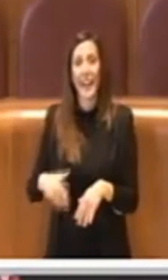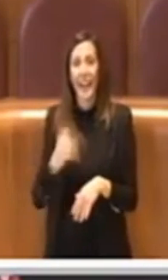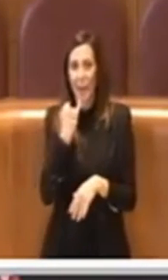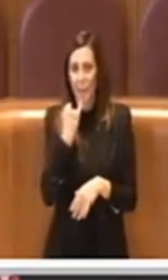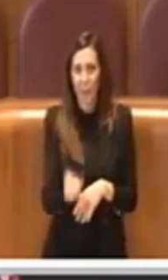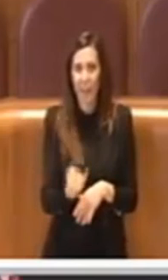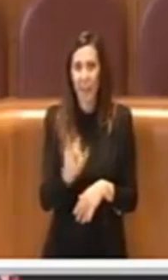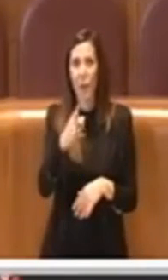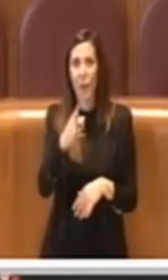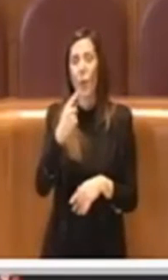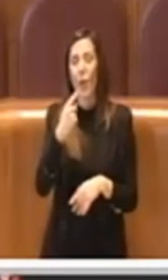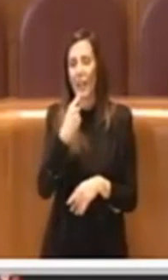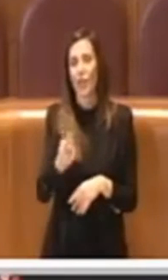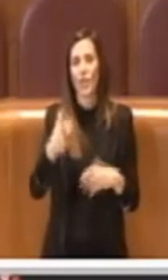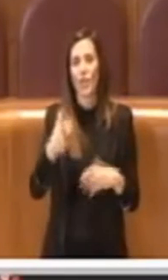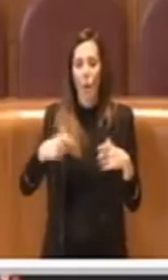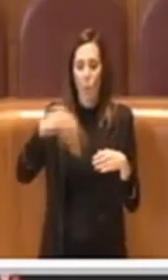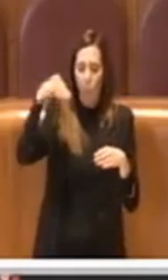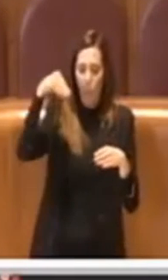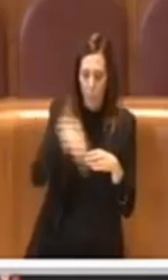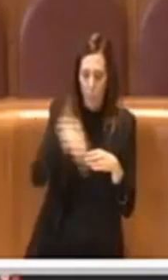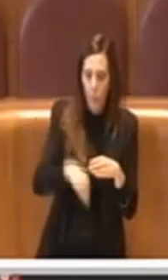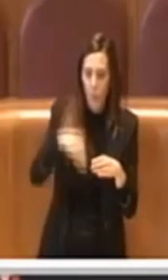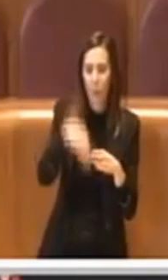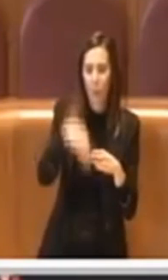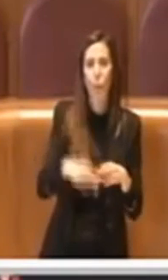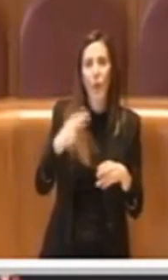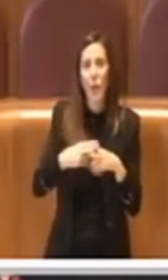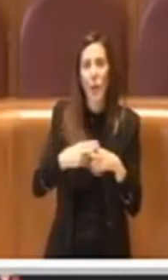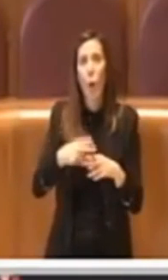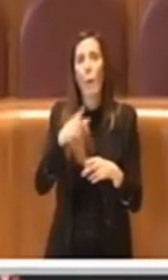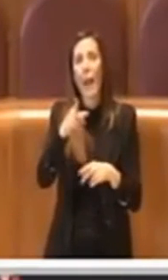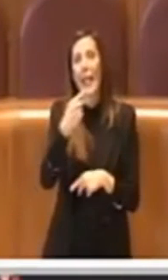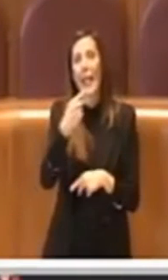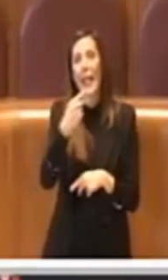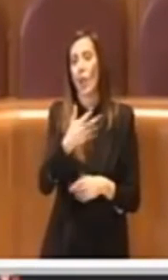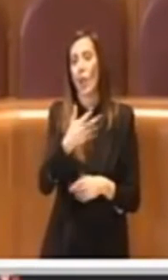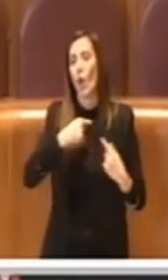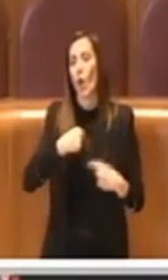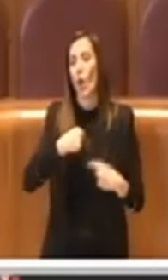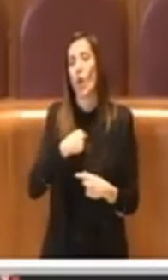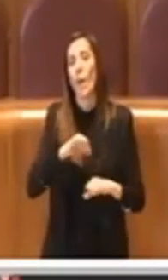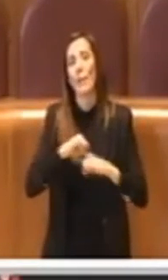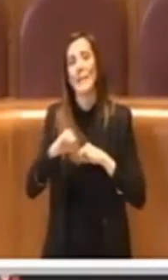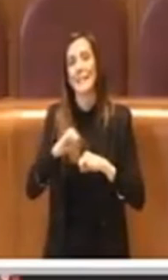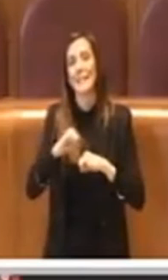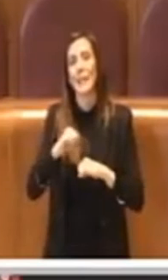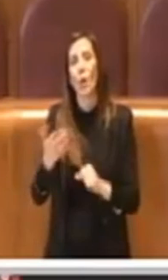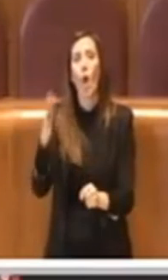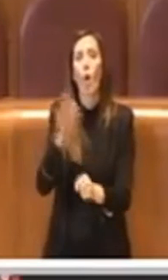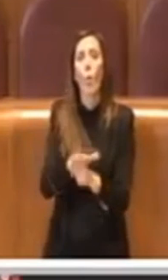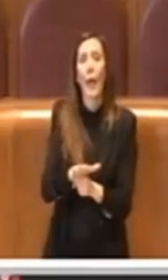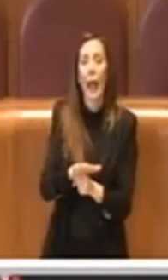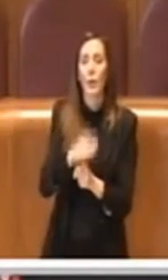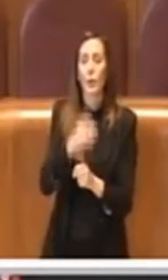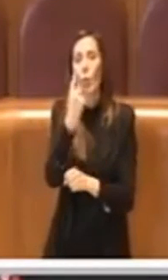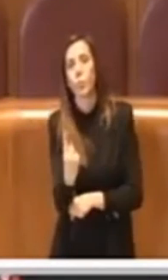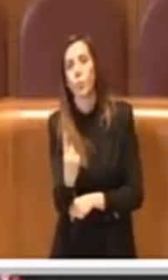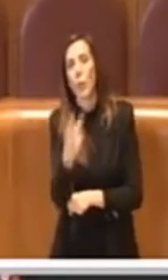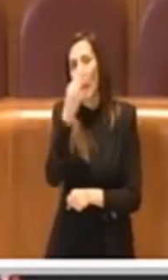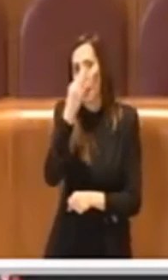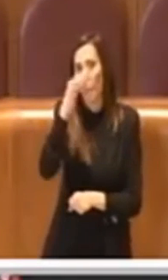delle buche di Roma, che ne abbiamo fatta una su dieci, detto francamente per quanto riguarda questo